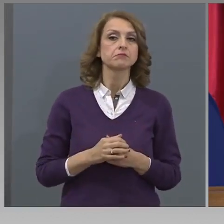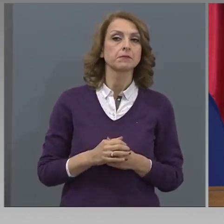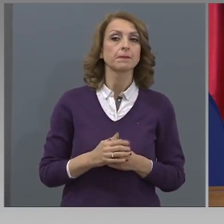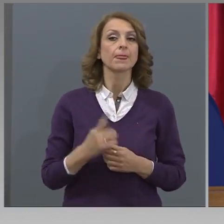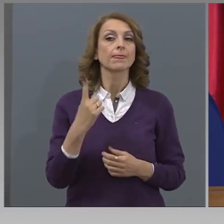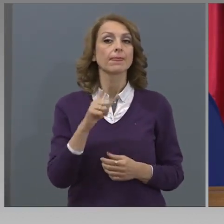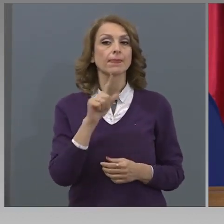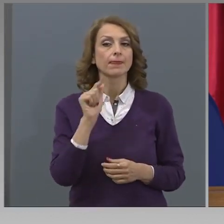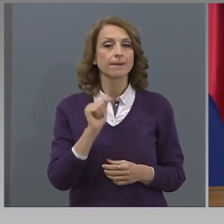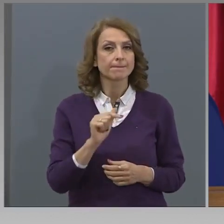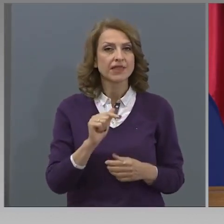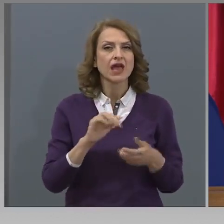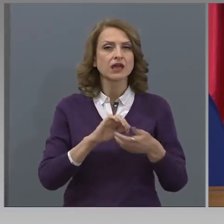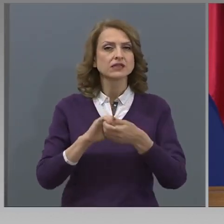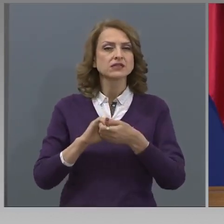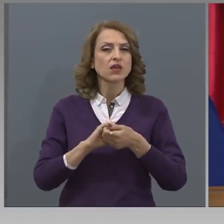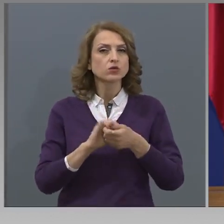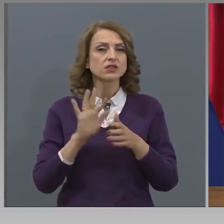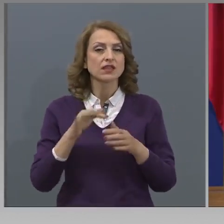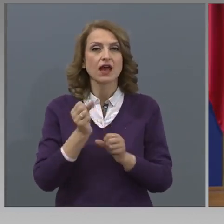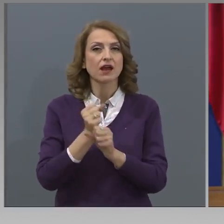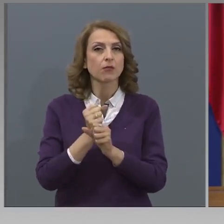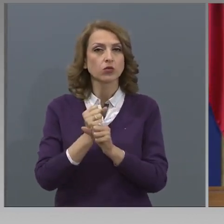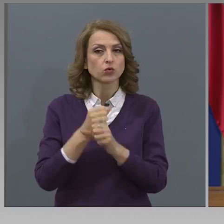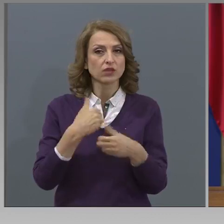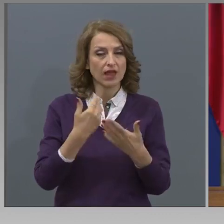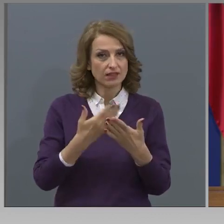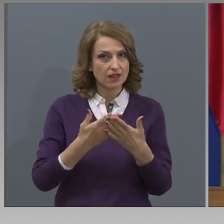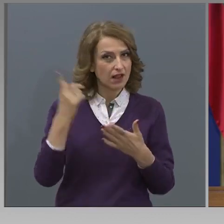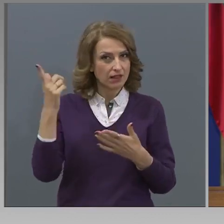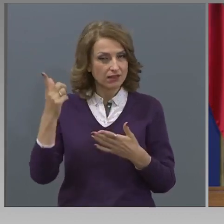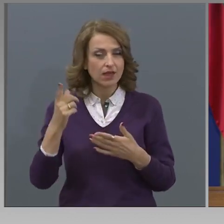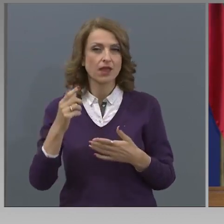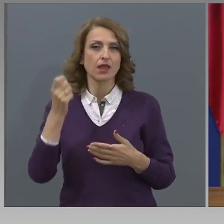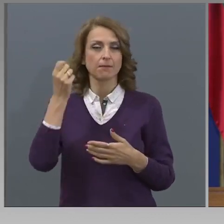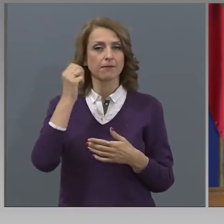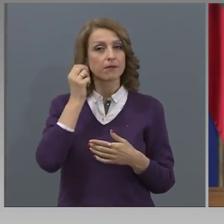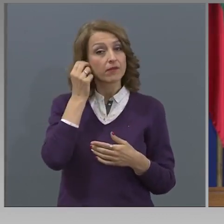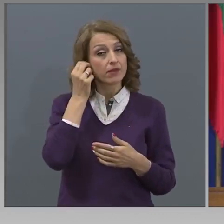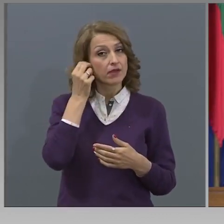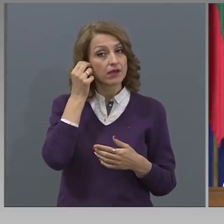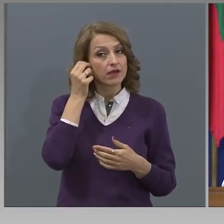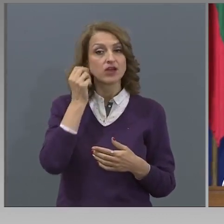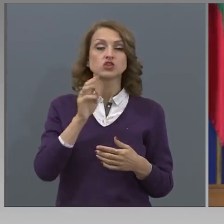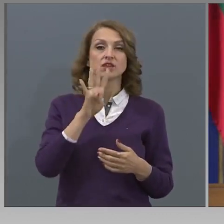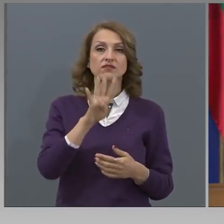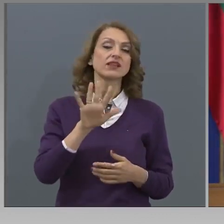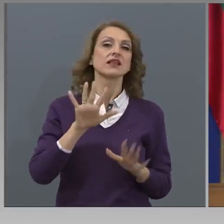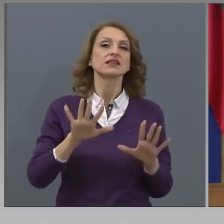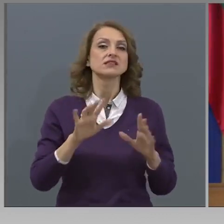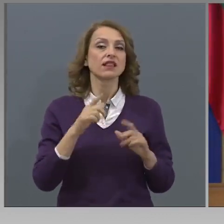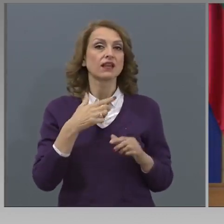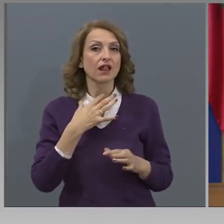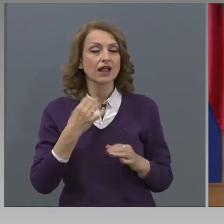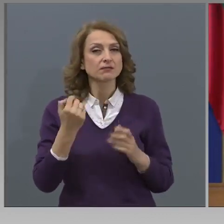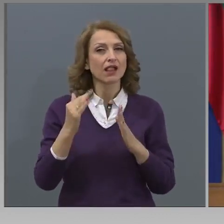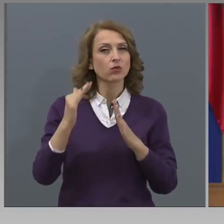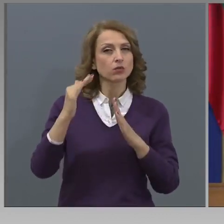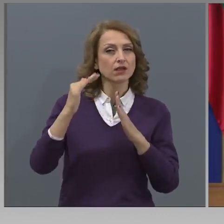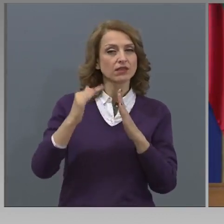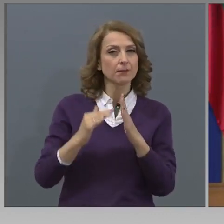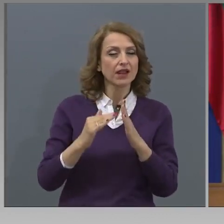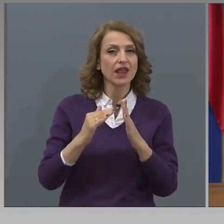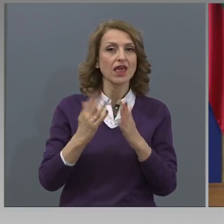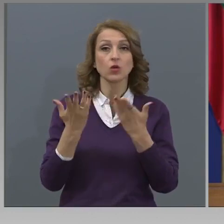един въпрос от учнение от Съюза на работодателите по светите, знаете, предложих отпадане на национално външно оценяване 4 и 10 клас, или поне намаляване на